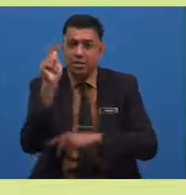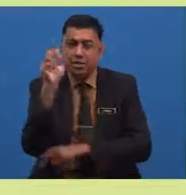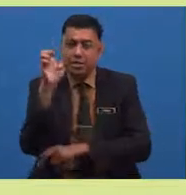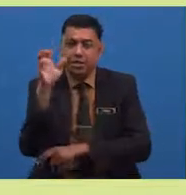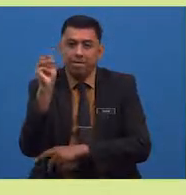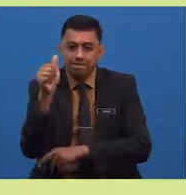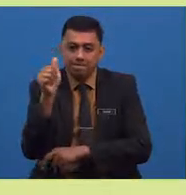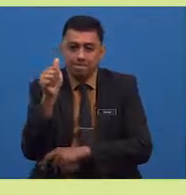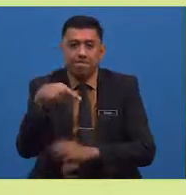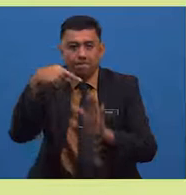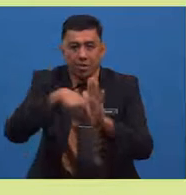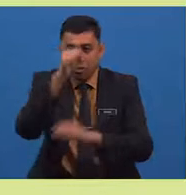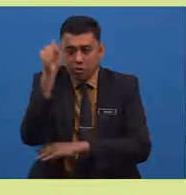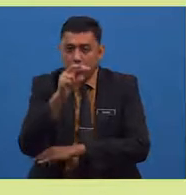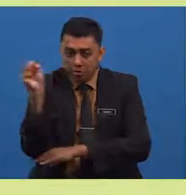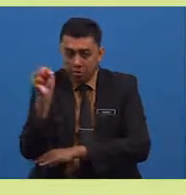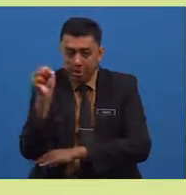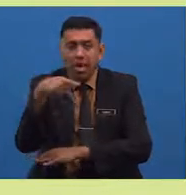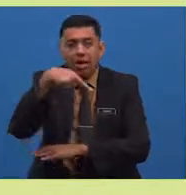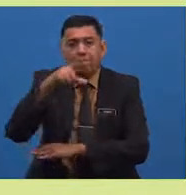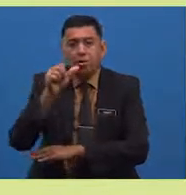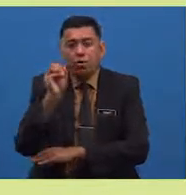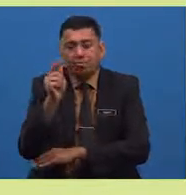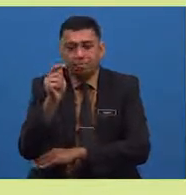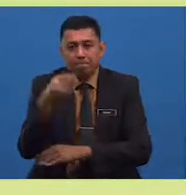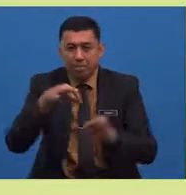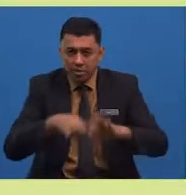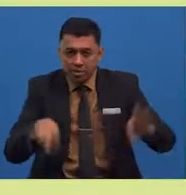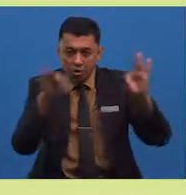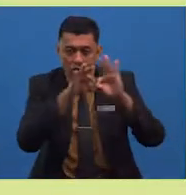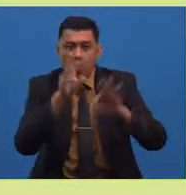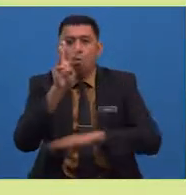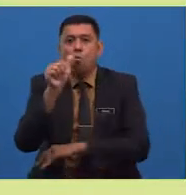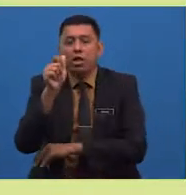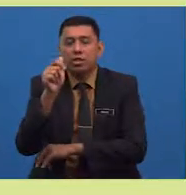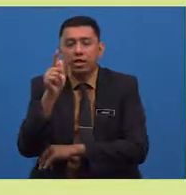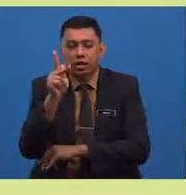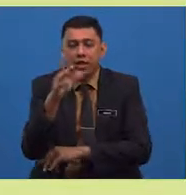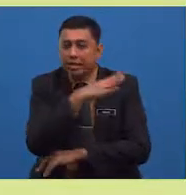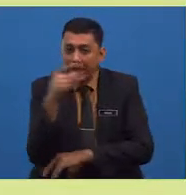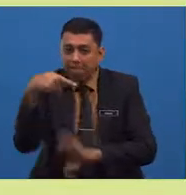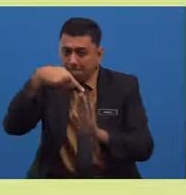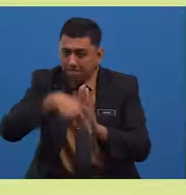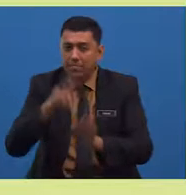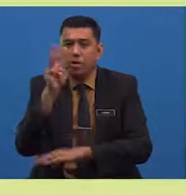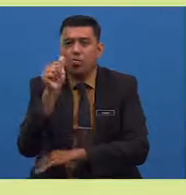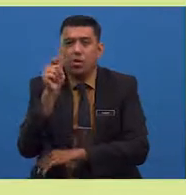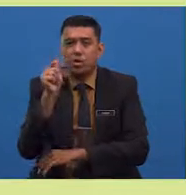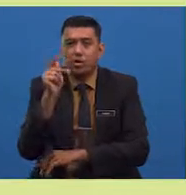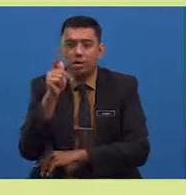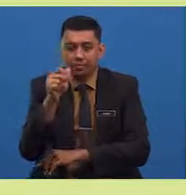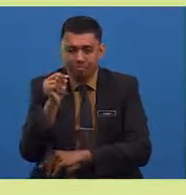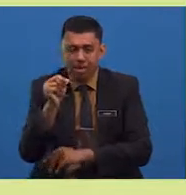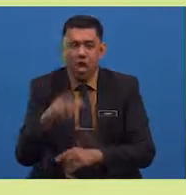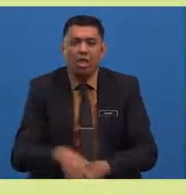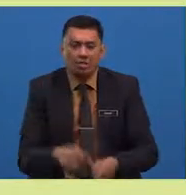persoalan, plot penceritaan, watak dan perwatakan, latar,